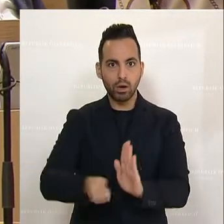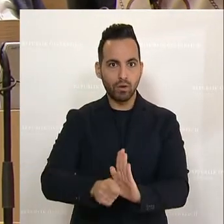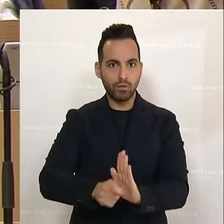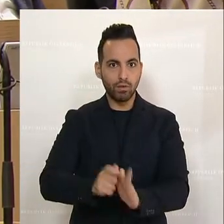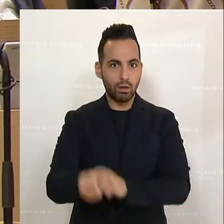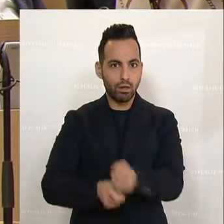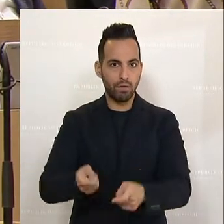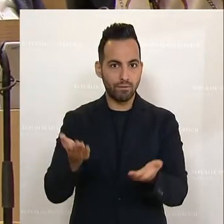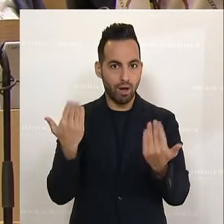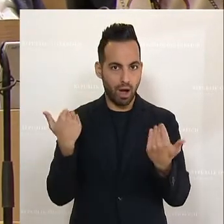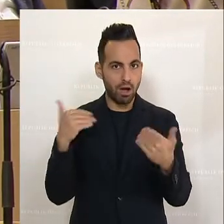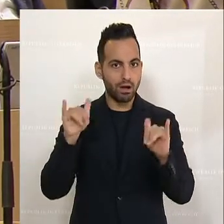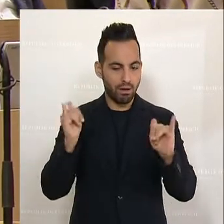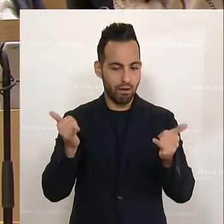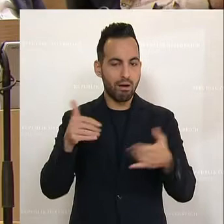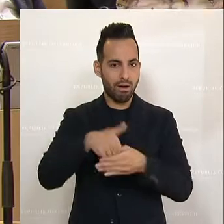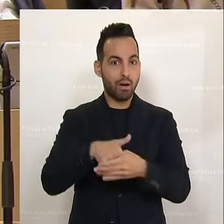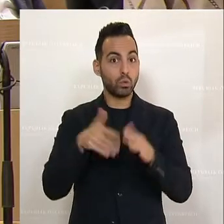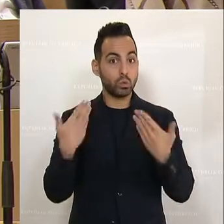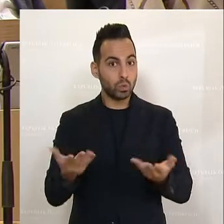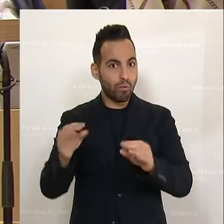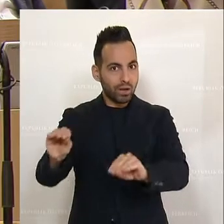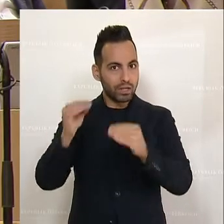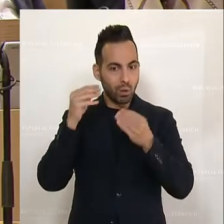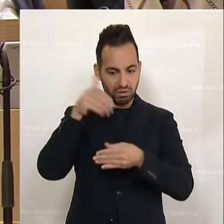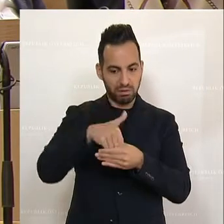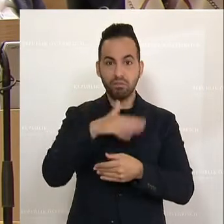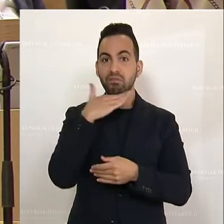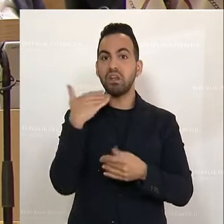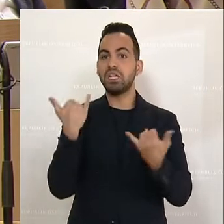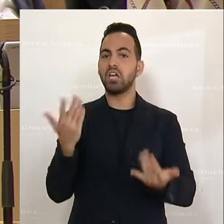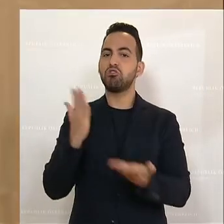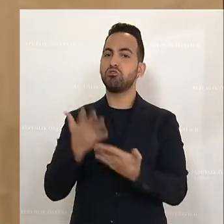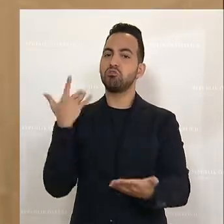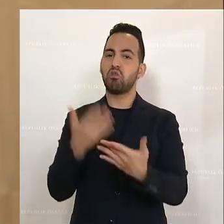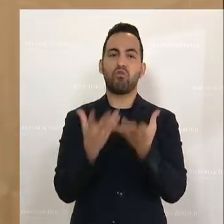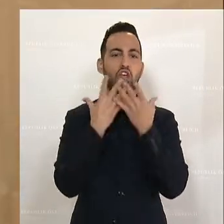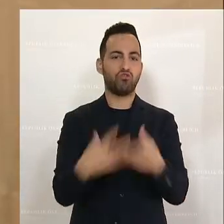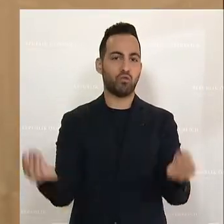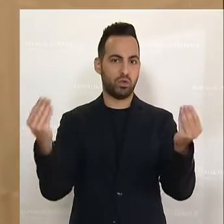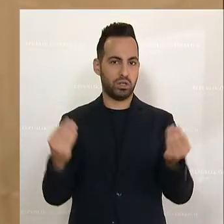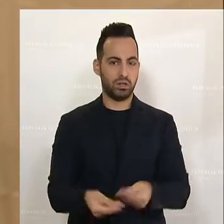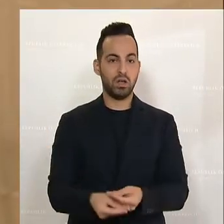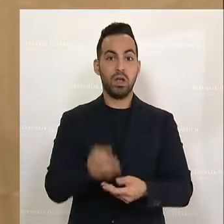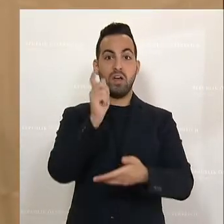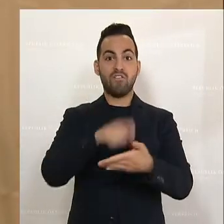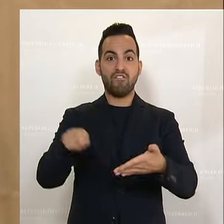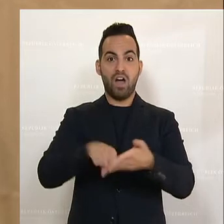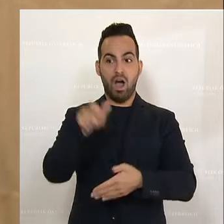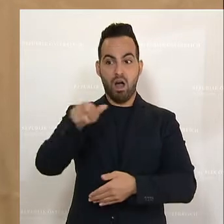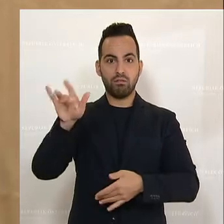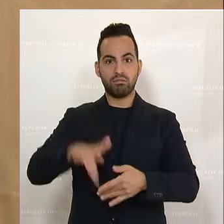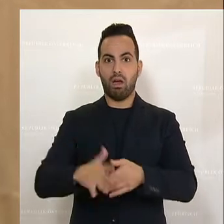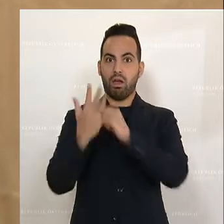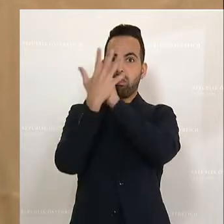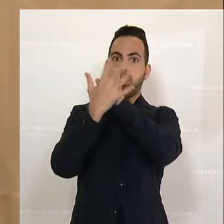Und man darf mit Recht davon ausgehen, dass von diesem Vertrauen vieles verschwunden ist, dass die Wähler nämlich nicht nur getäuscht worden sind, sondern